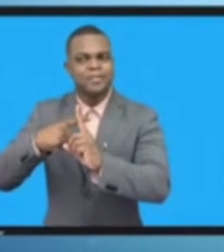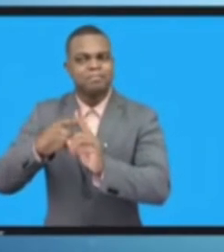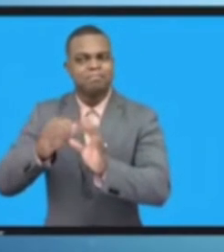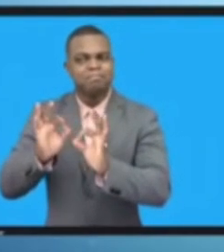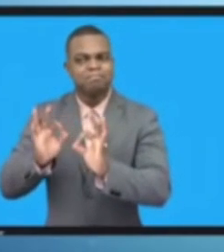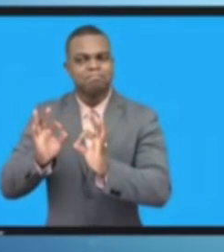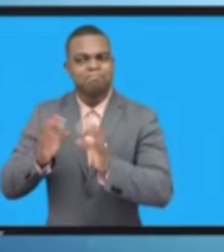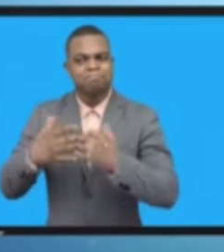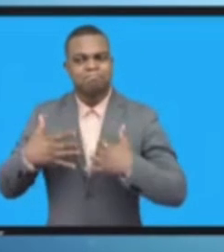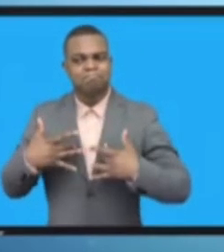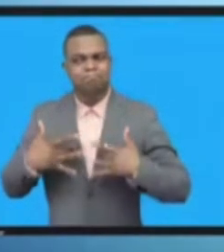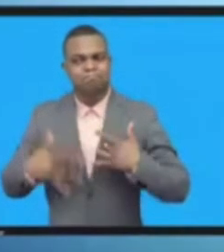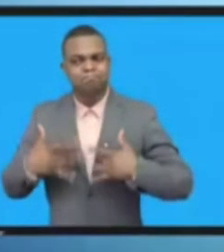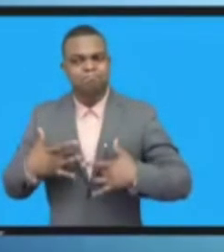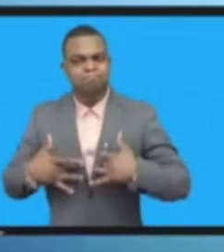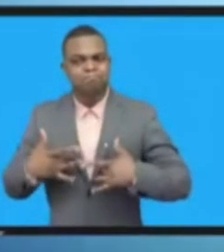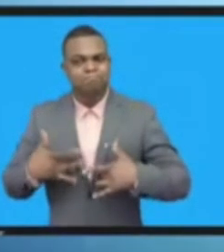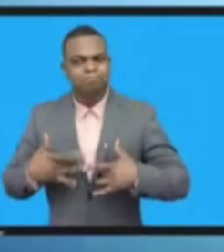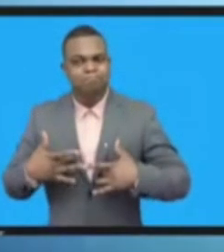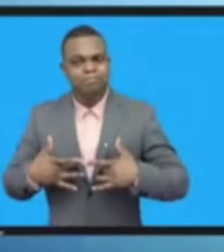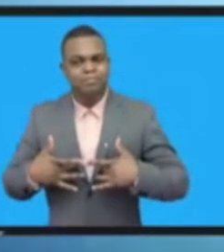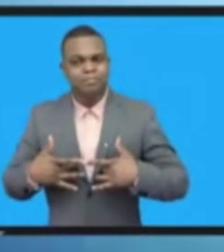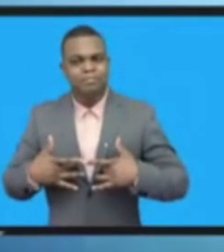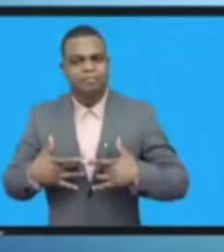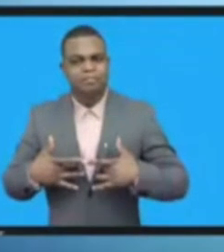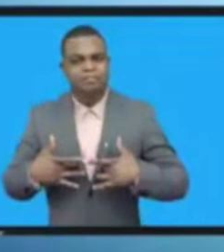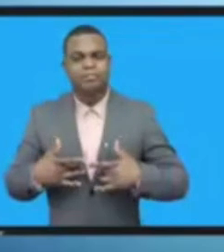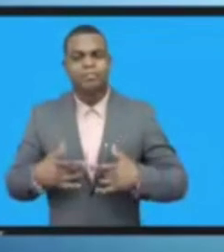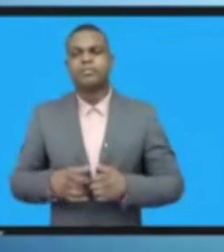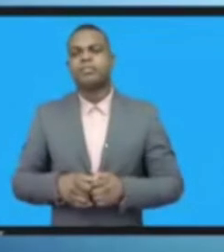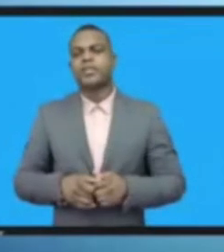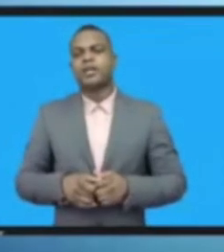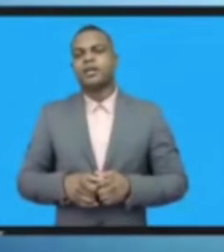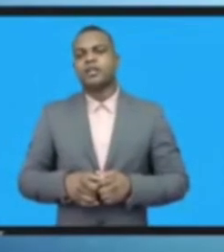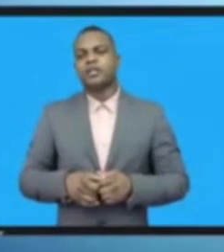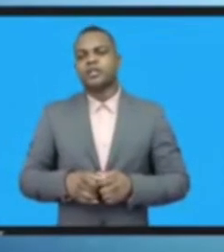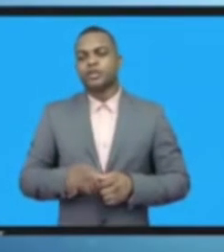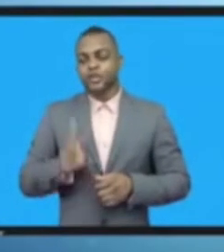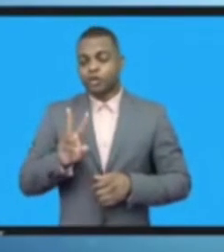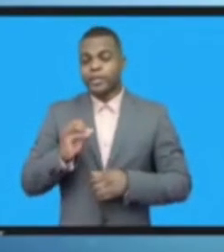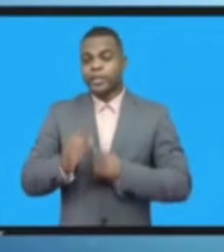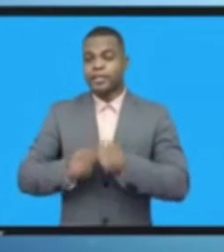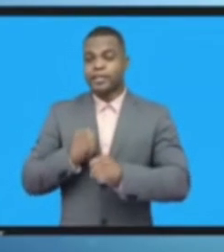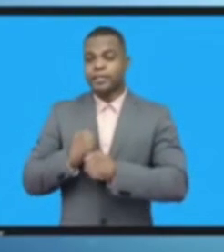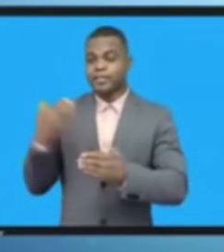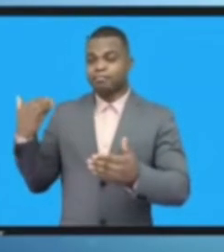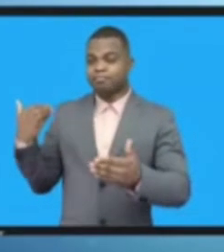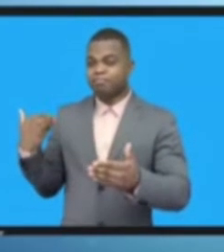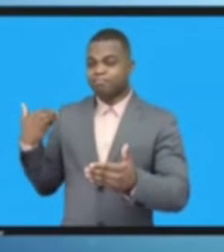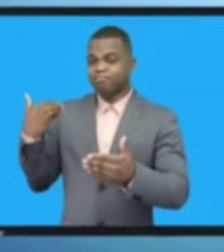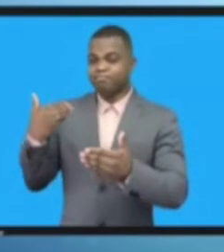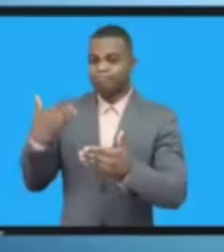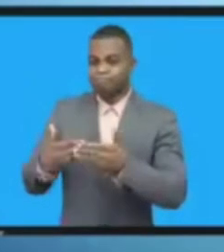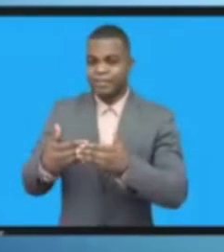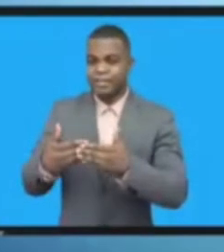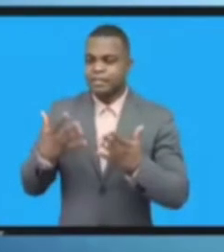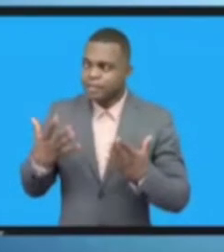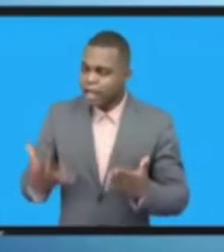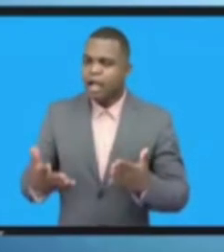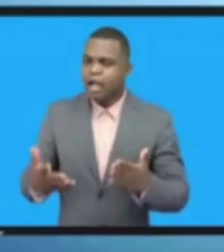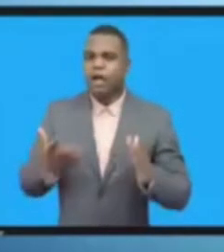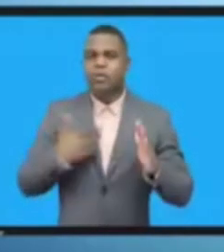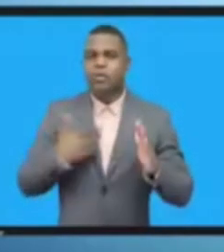والآن بعد سنوات طويلة نجد أننا نفكر فيما تم إن الخدمات والشبكات التي